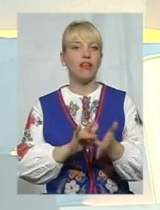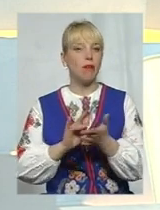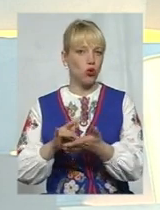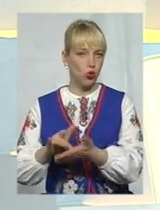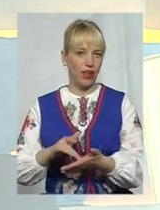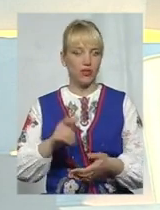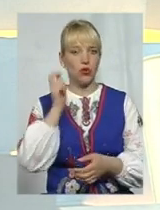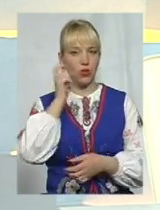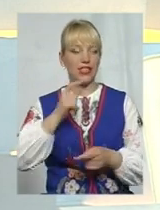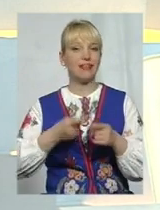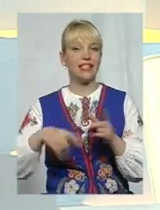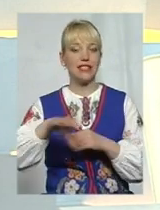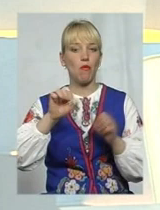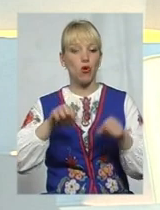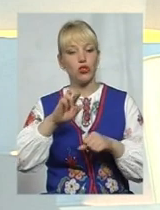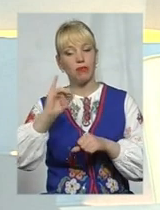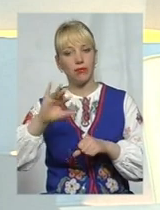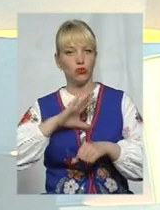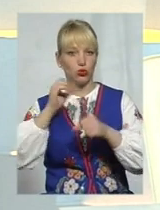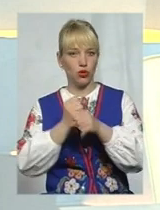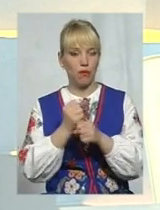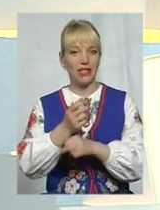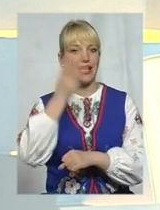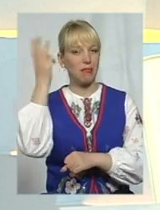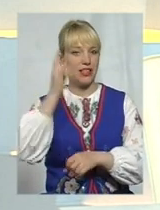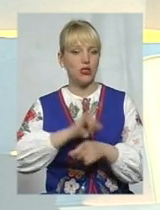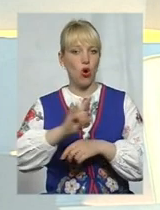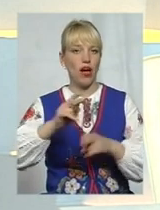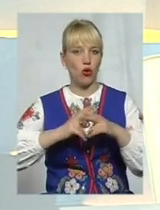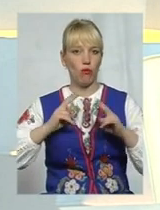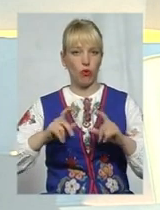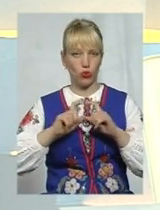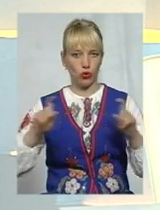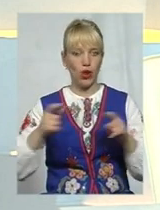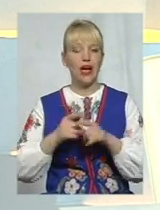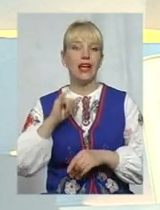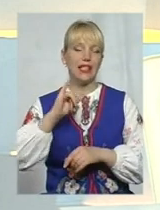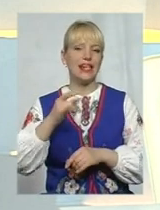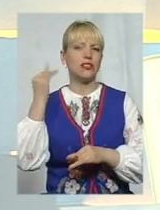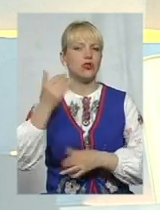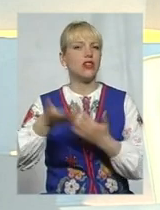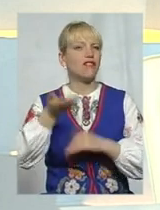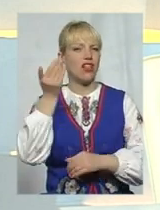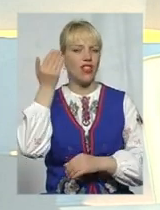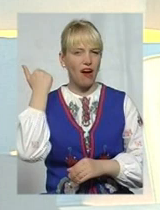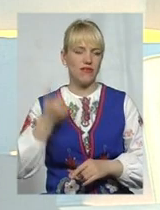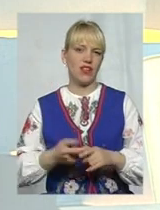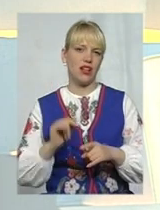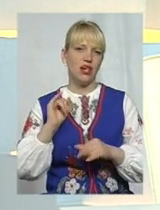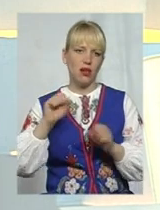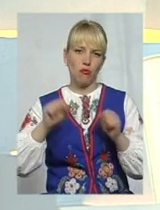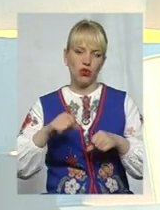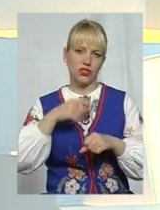Україною. А це все можна було зробити і з Хмельницького аеропорту. Історія вже досить давня, задавнена, можливо,